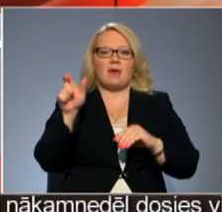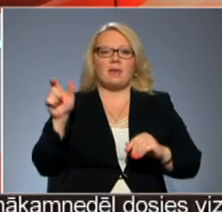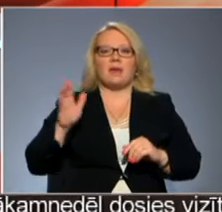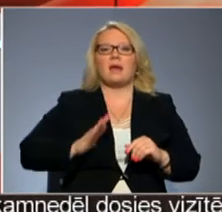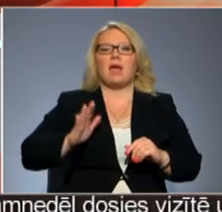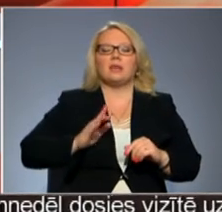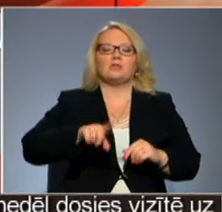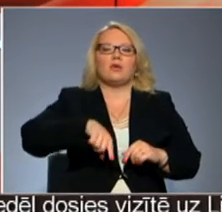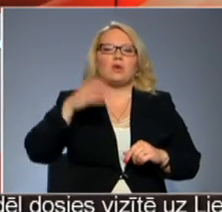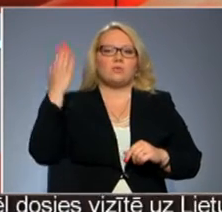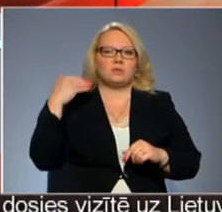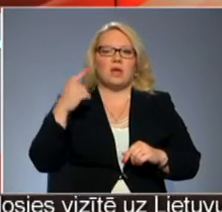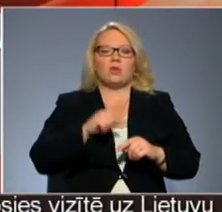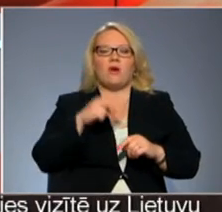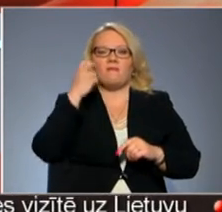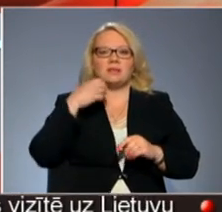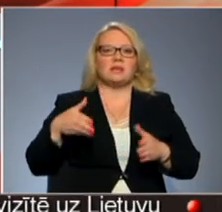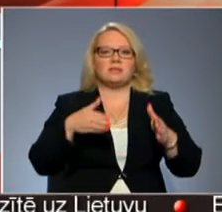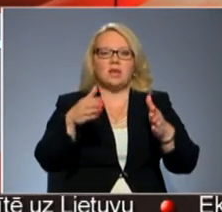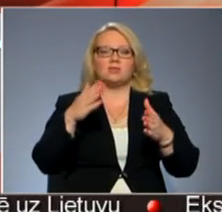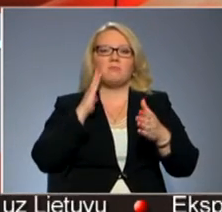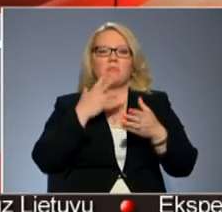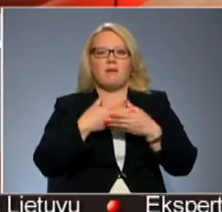Latvijas Igaunijas pierobežā